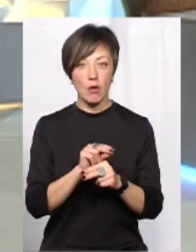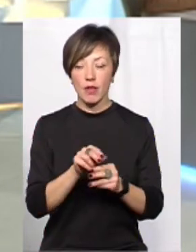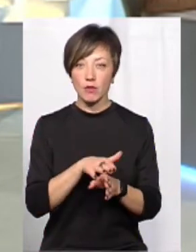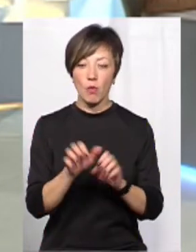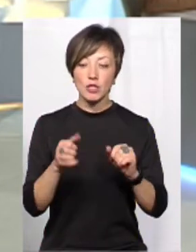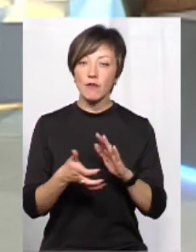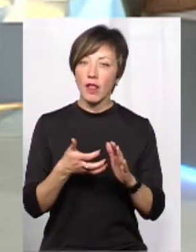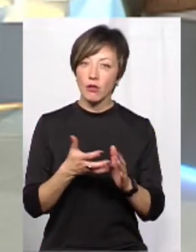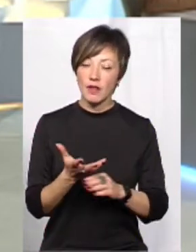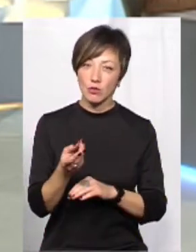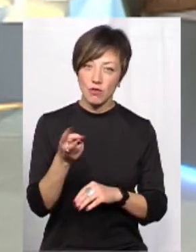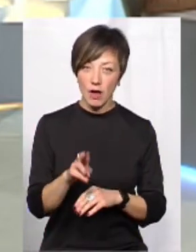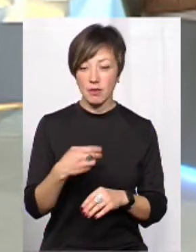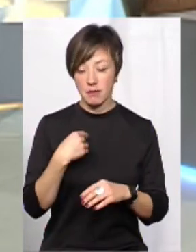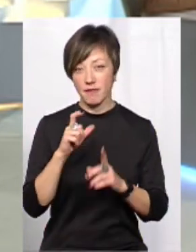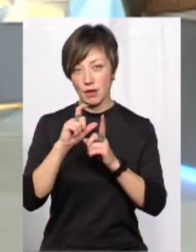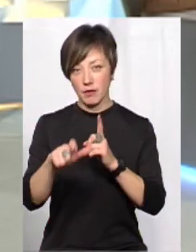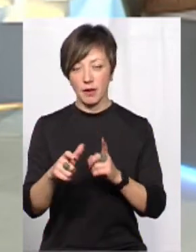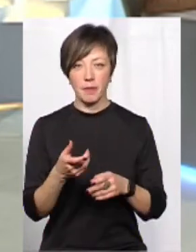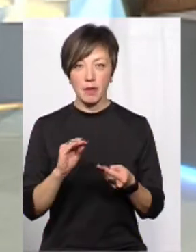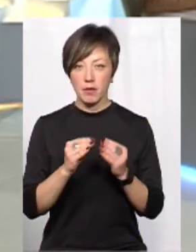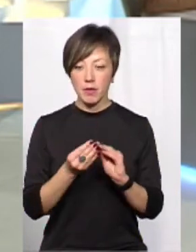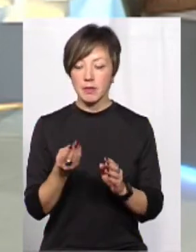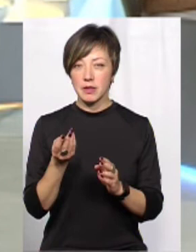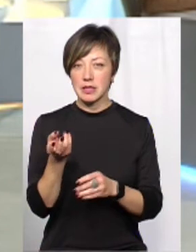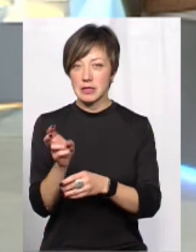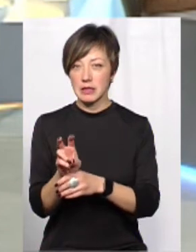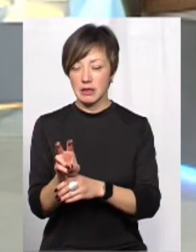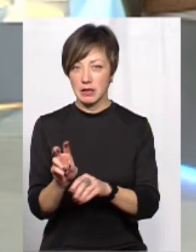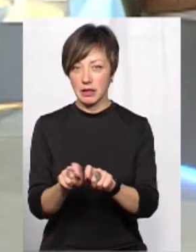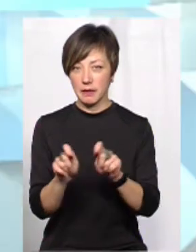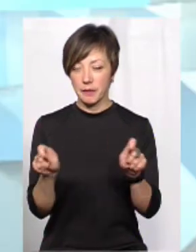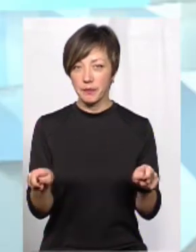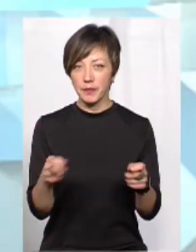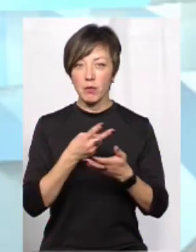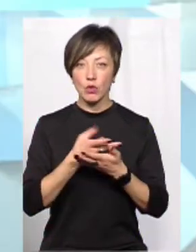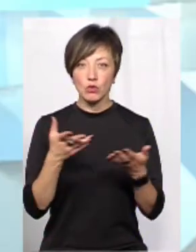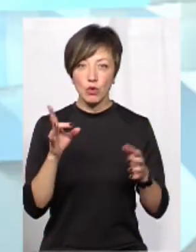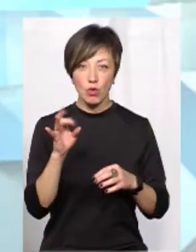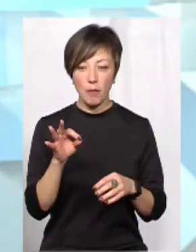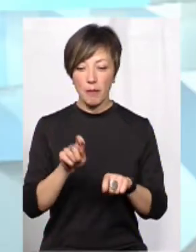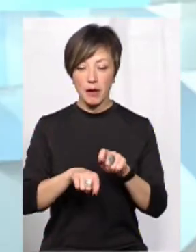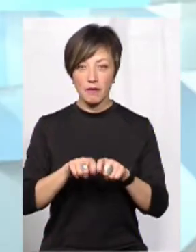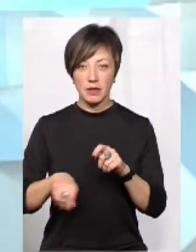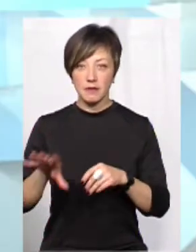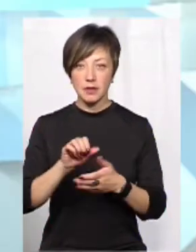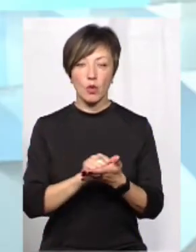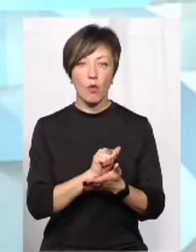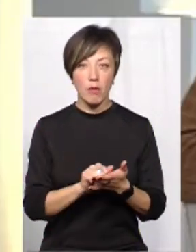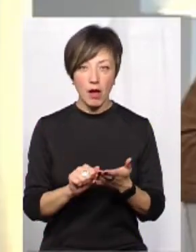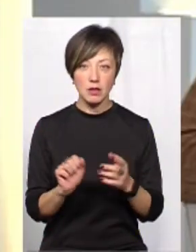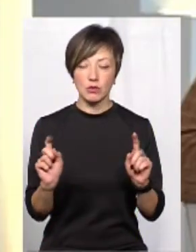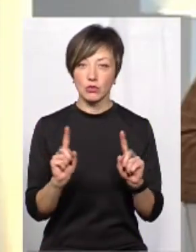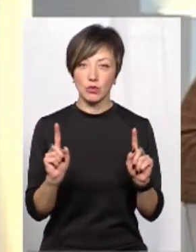можливо, є недофінансування. Нам не проблема зайти в Прозоро, передивитися ці документи,